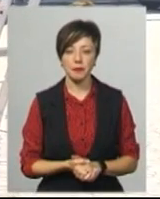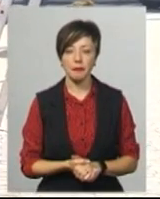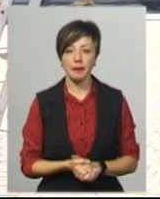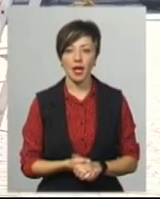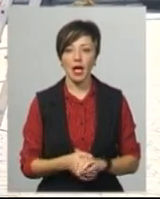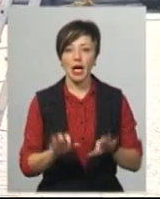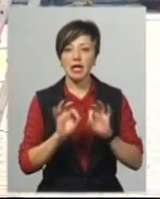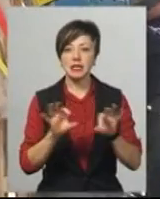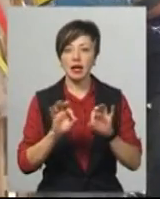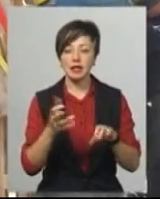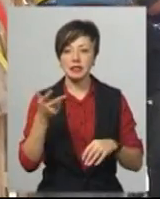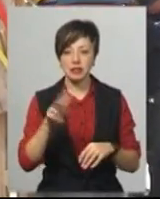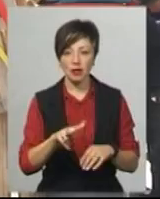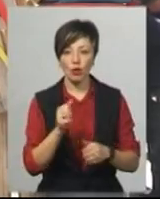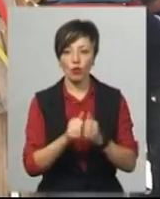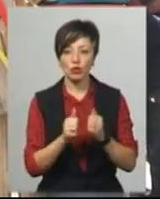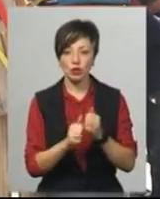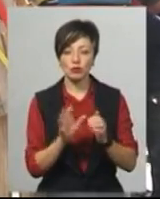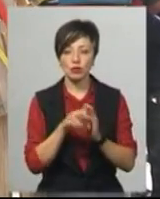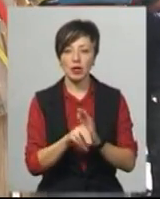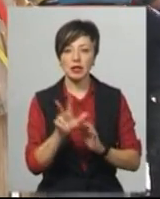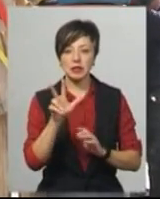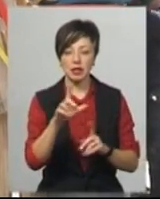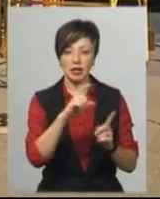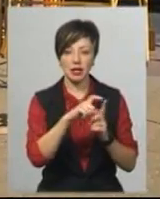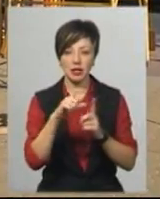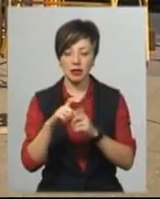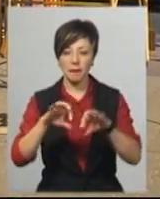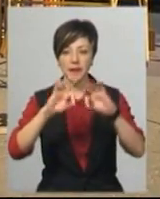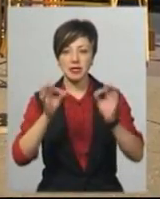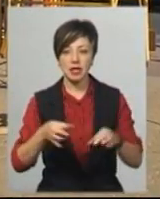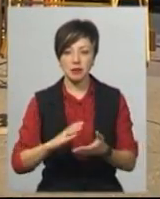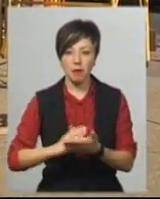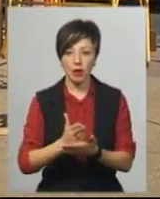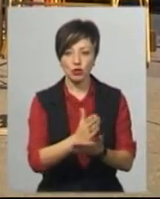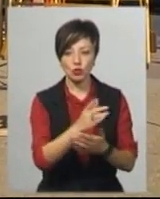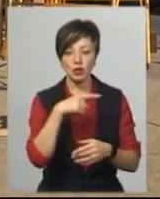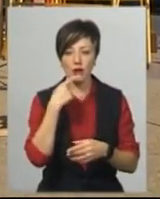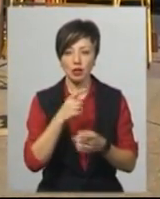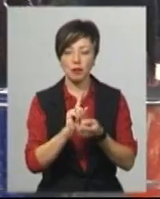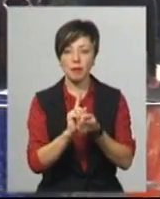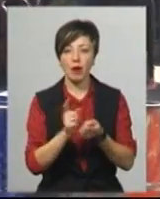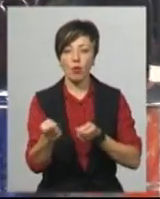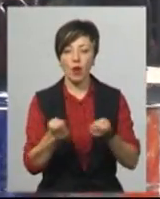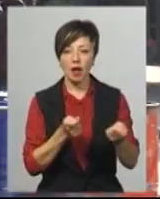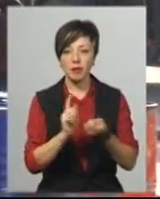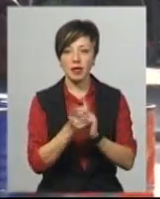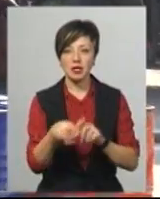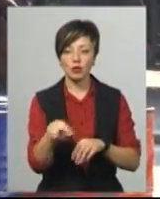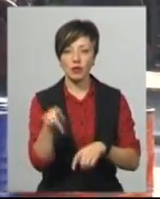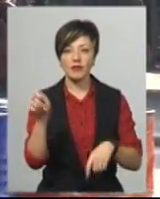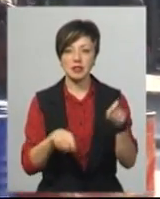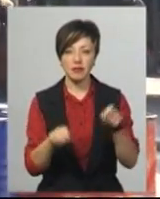центру Хмельницького буде три, кожна з яких уособлює три літери. Вони утворюють містецький маршрут, каже кураторка перекладацького літературного фестивалю